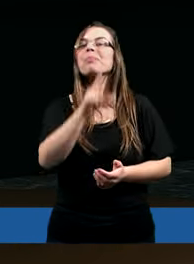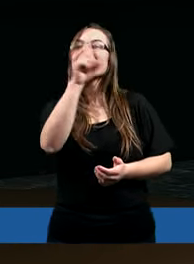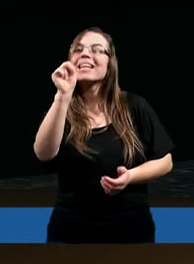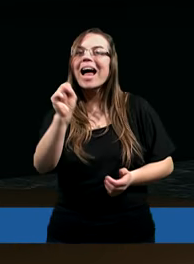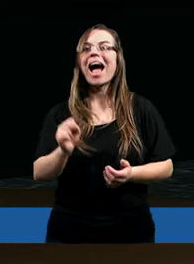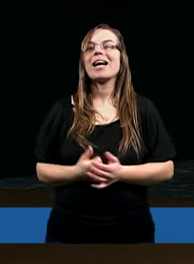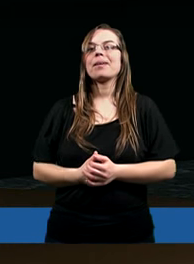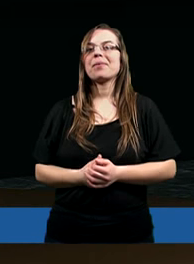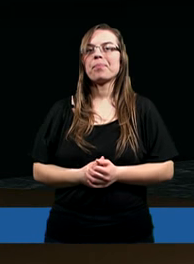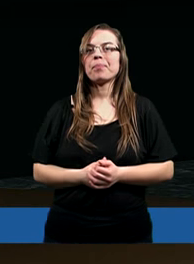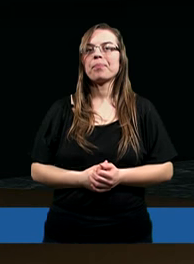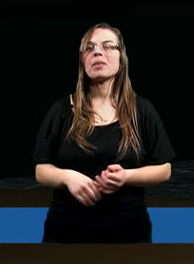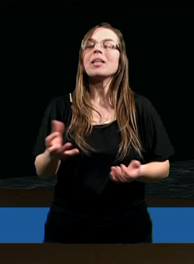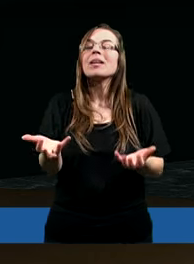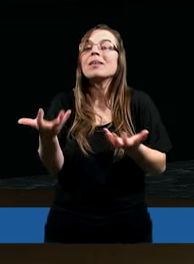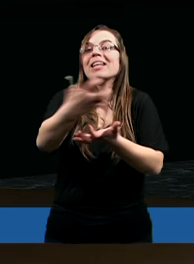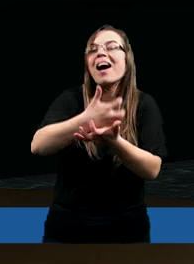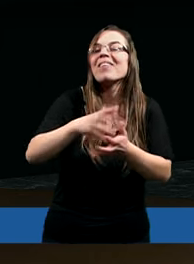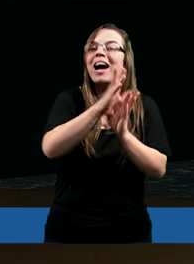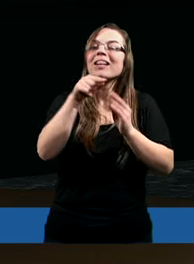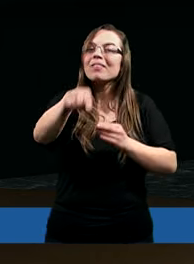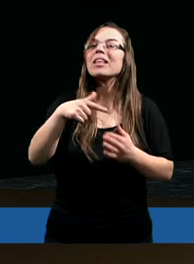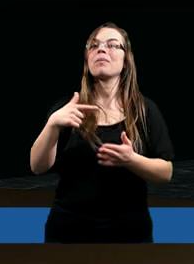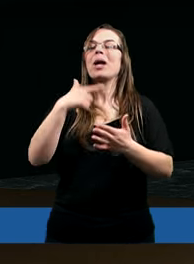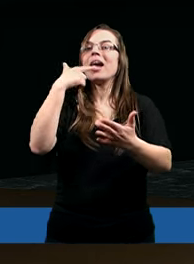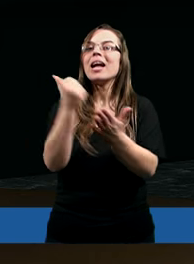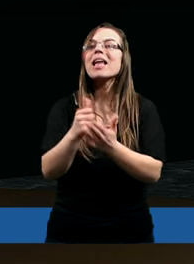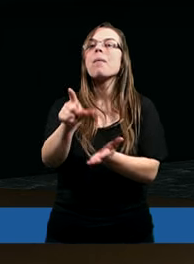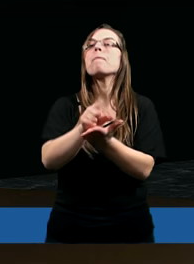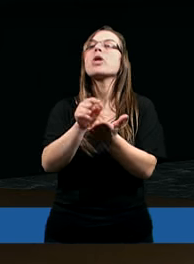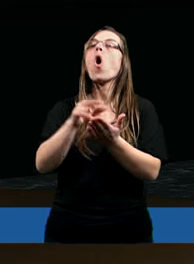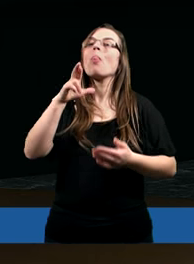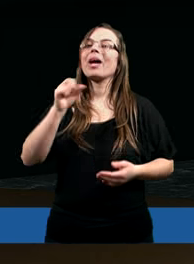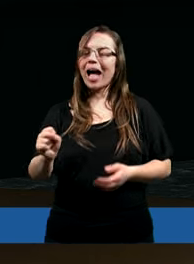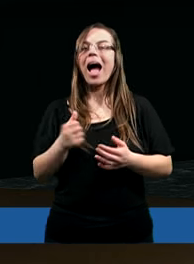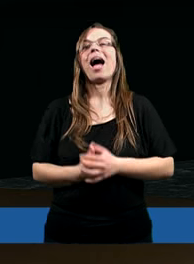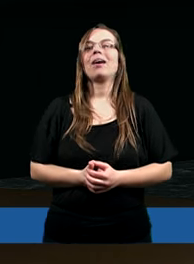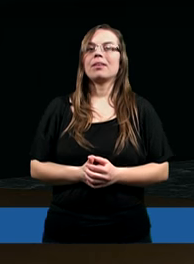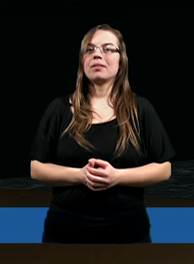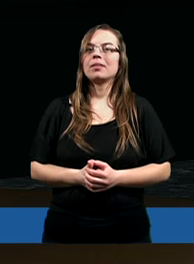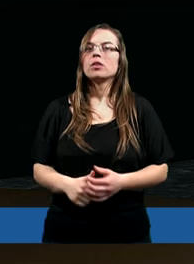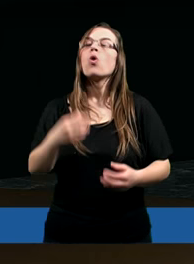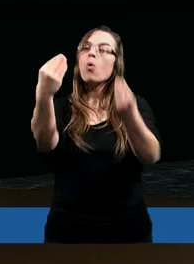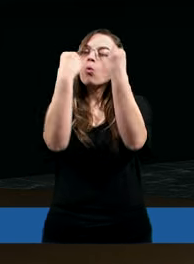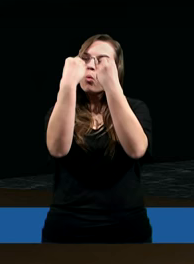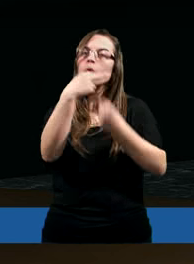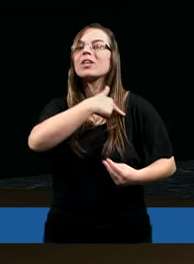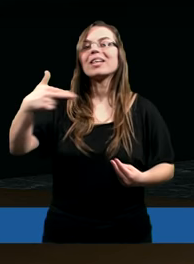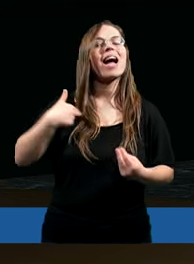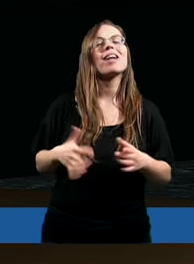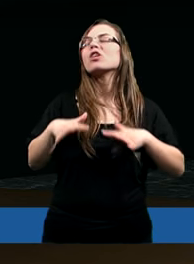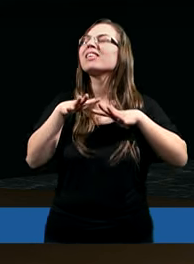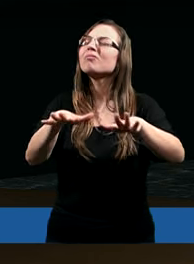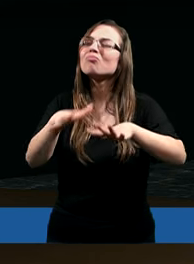za zawarty również w nim list Piotra. Uczy nas On